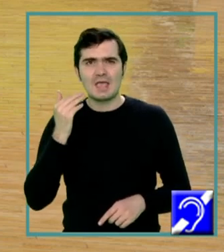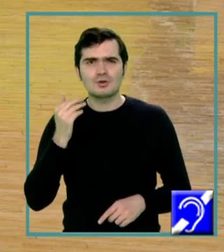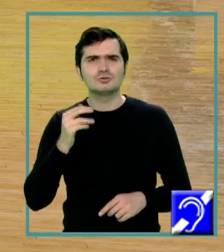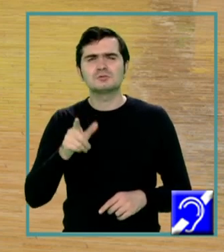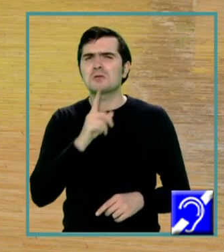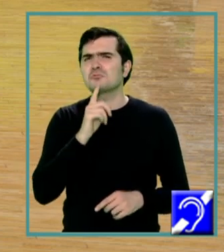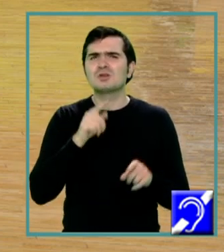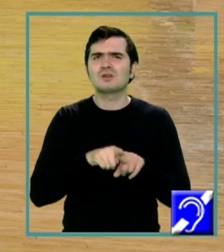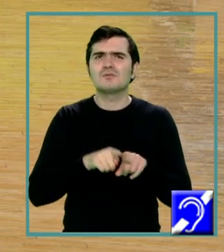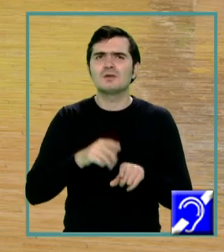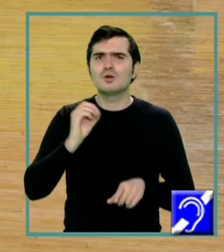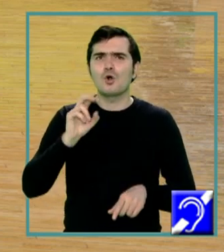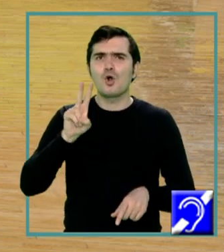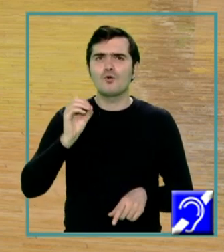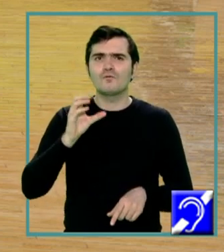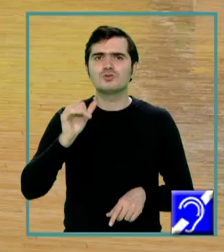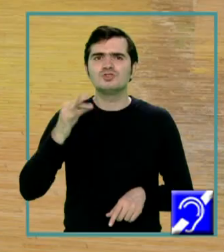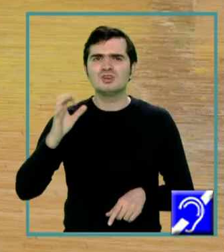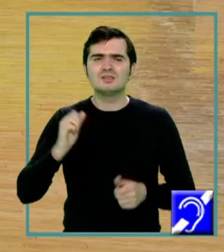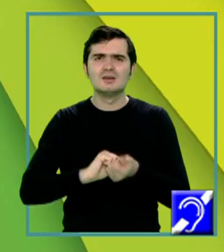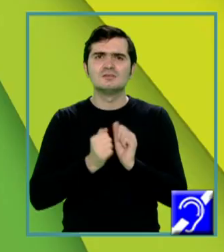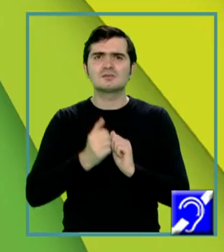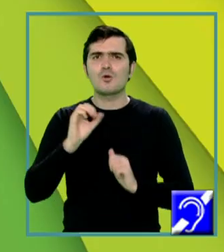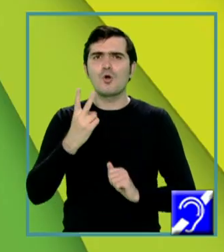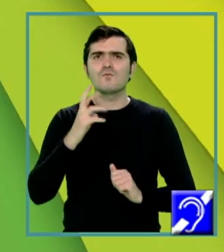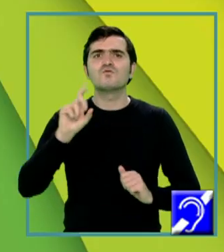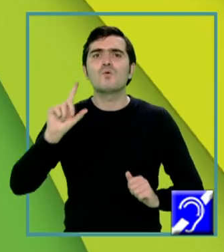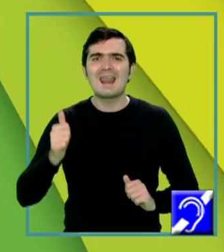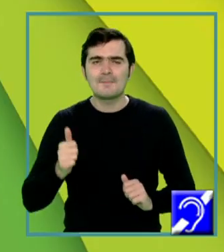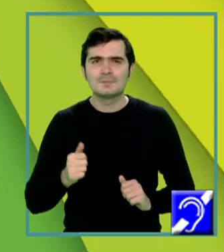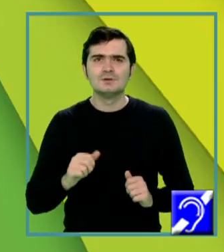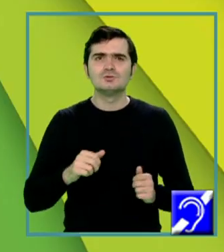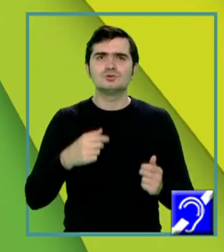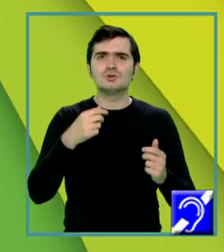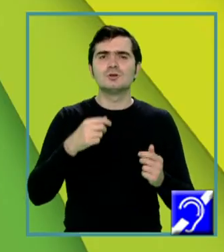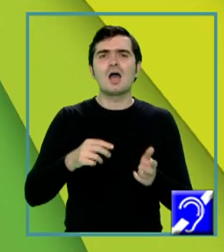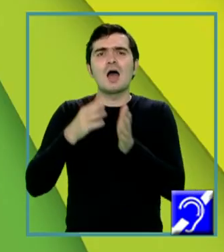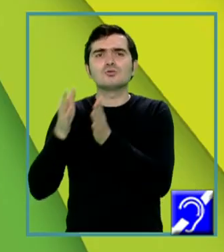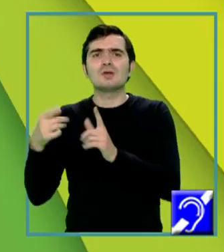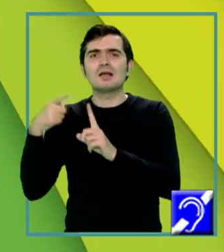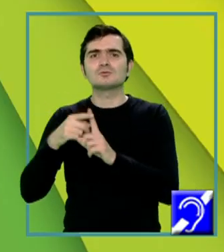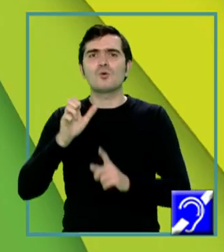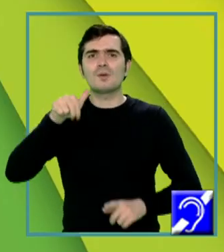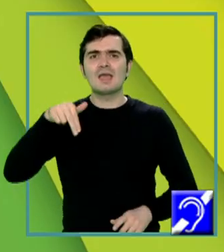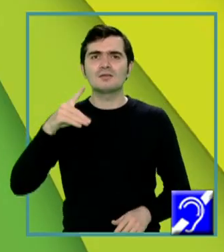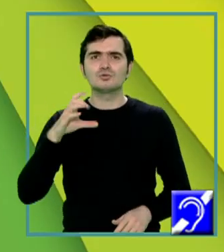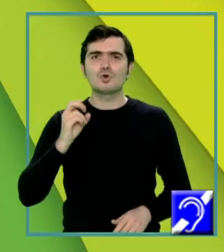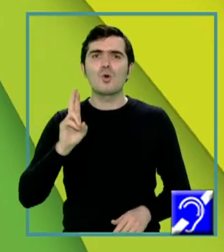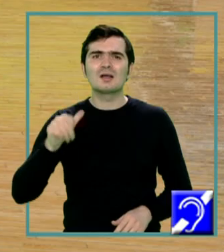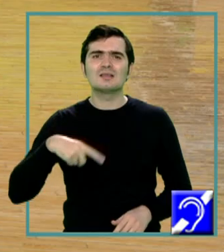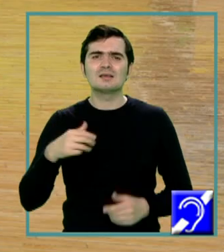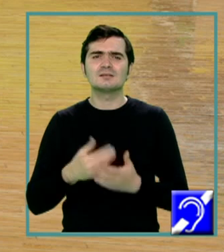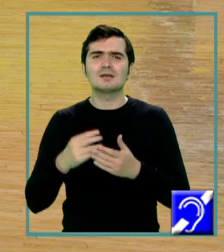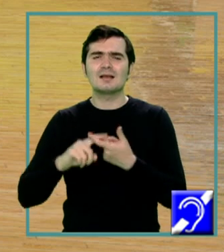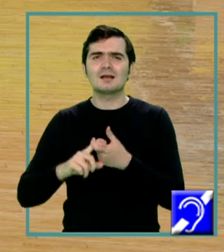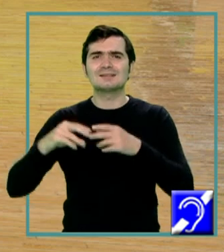sub denumirea de ovocite, fie sub denumirea de ovule, iar rolul endocrin este reprezentat de secreția hormonală.